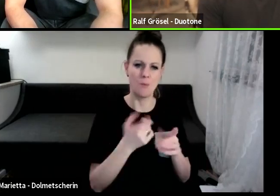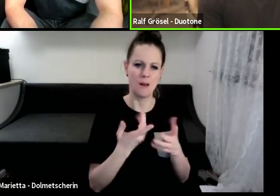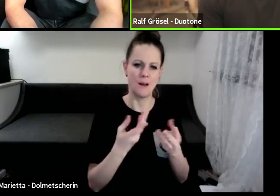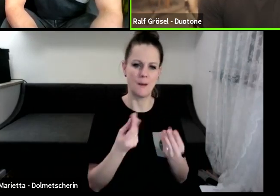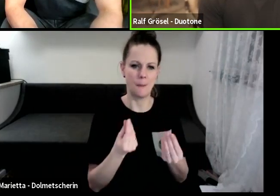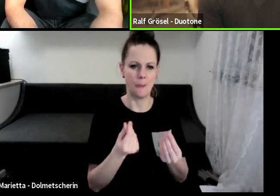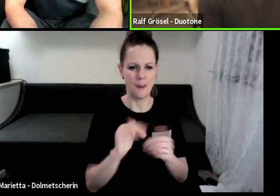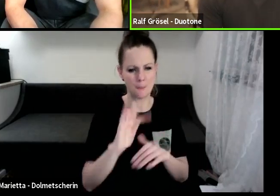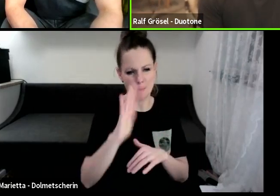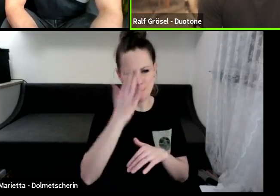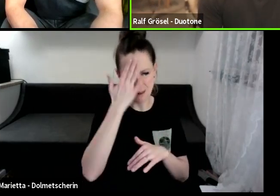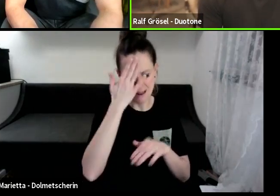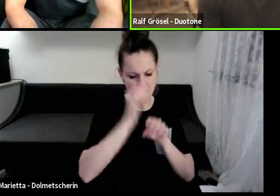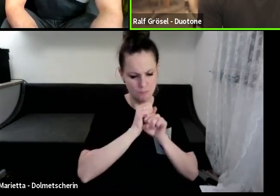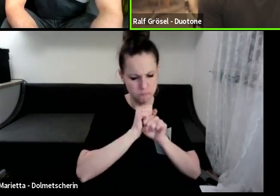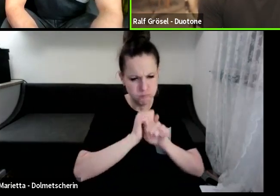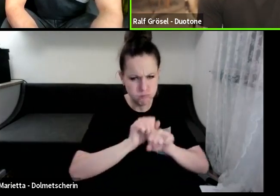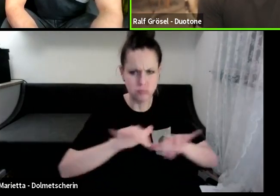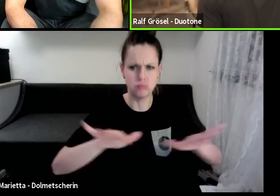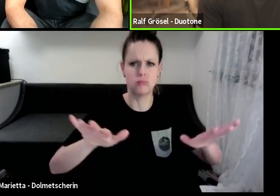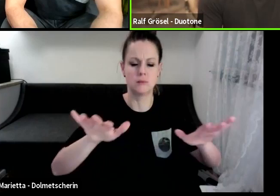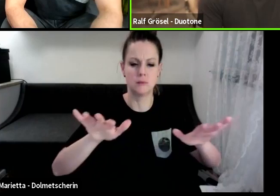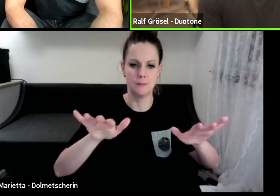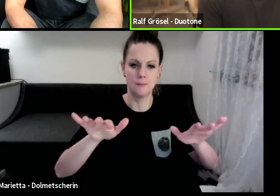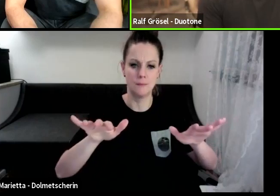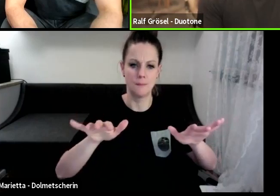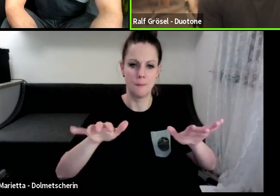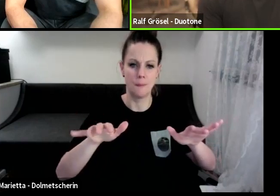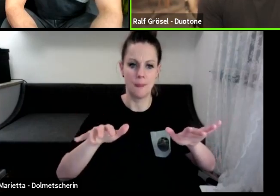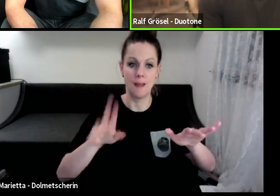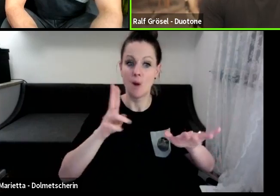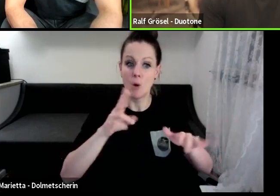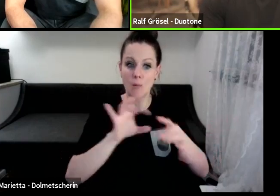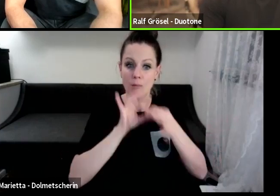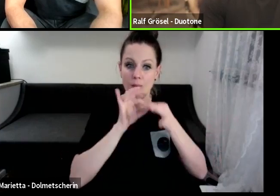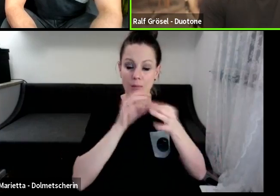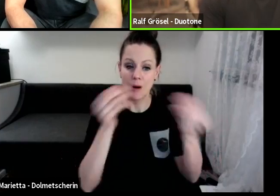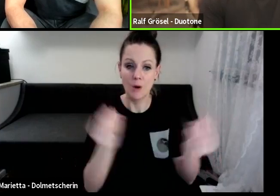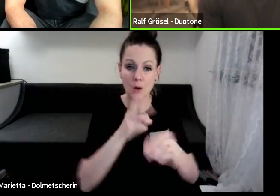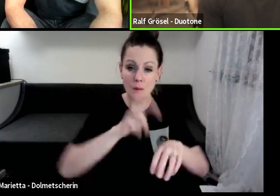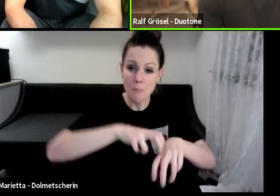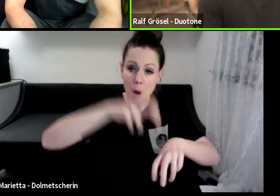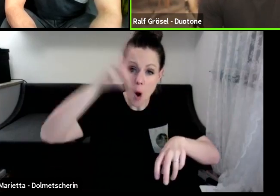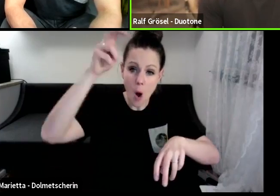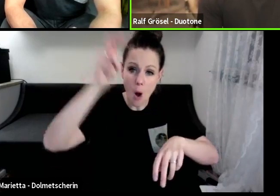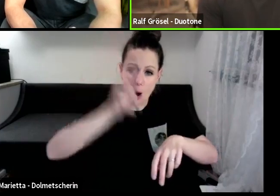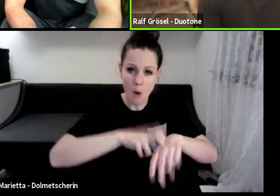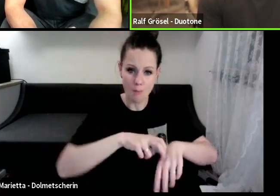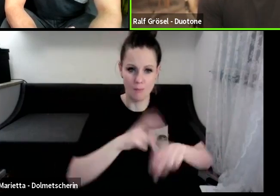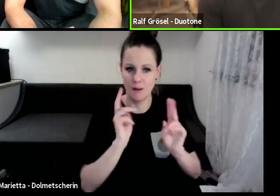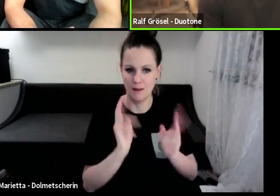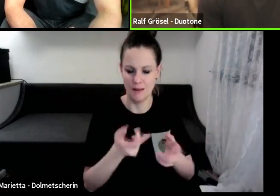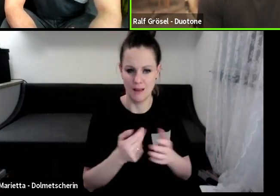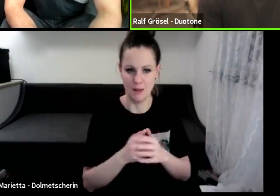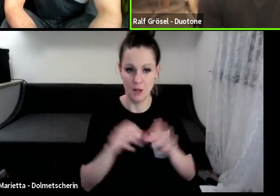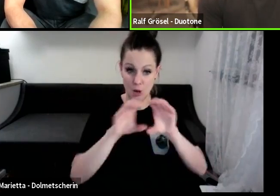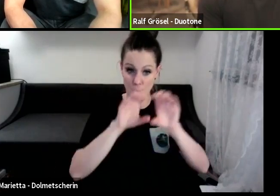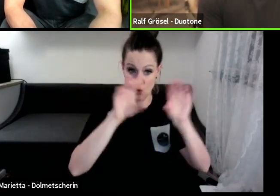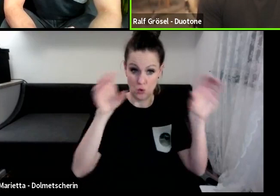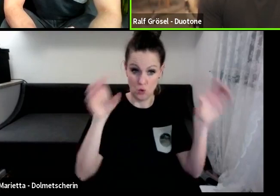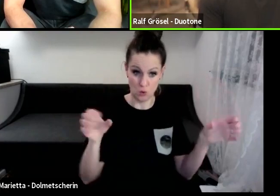bekannt gemacht oder die haben das geflasht durch das Springen. Und das Springen bekommst du bei einem Tubekite